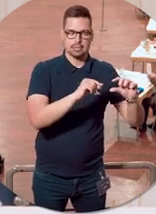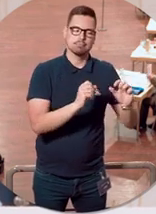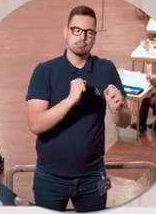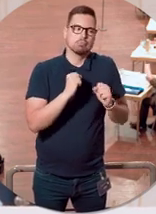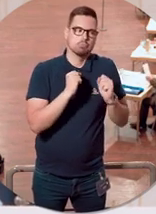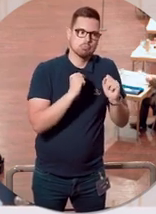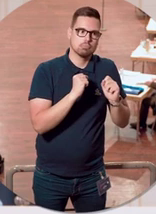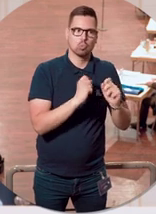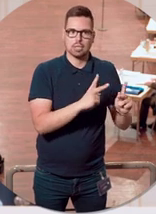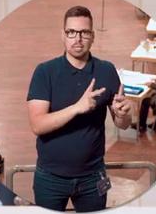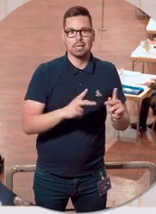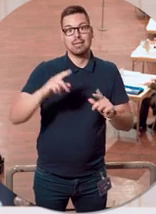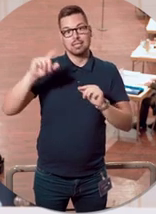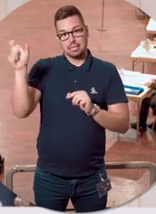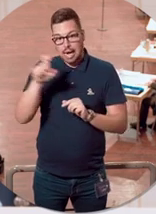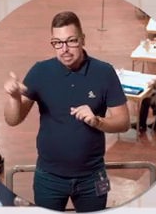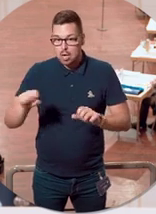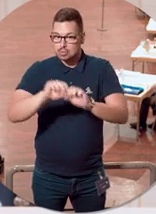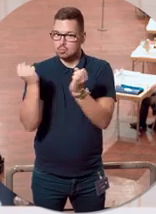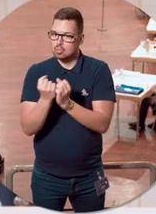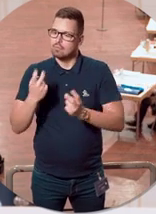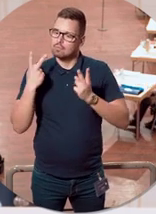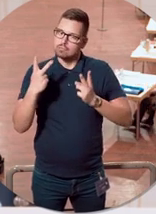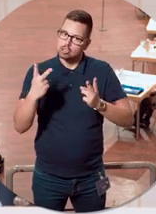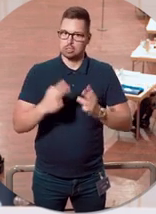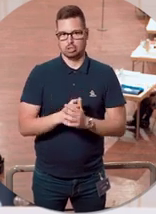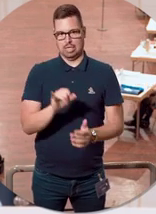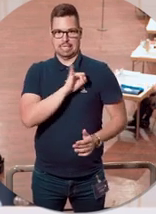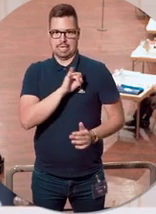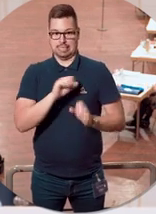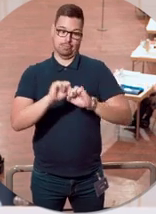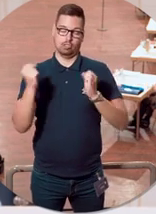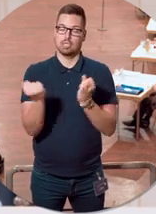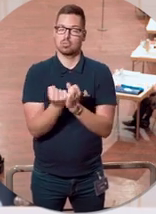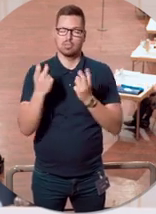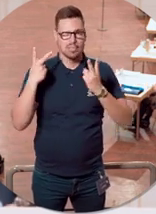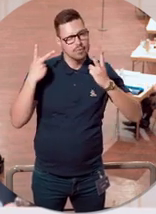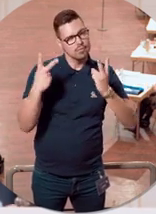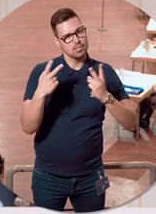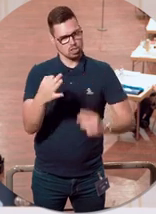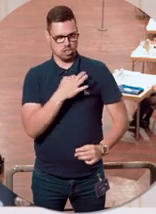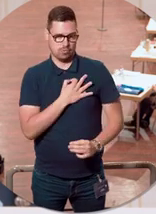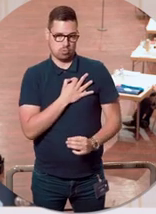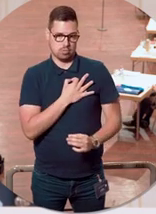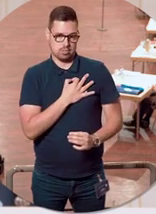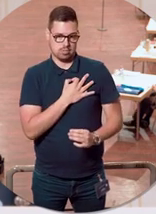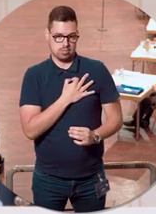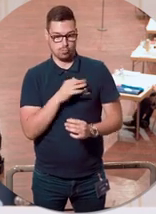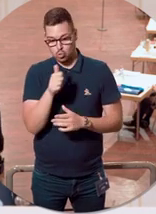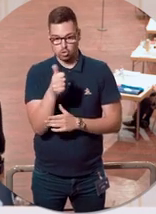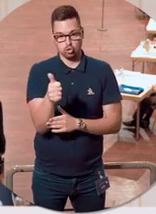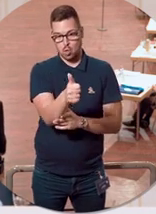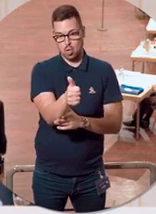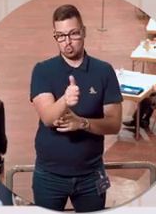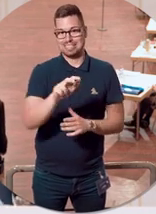Sie wissen ja, dass die Situation in den Krankenhausintensivstationen ein ganz wesentlicher Parameter für uns auch war in der Steuerung, in